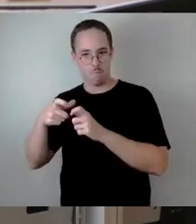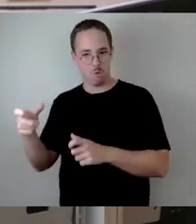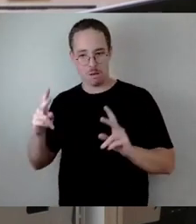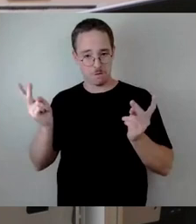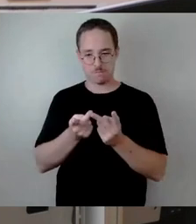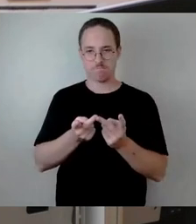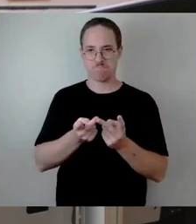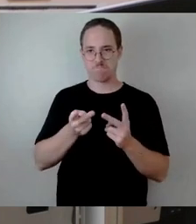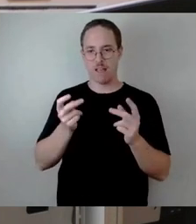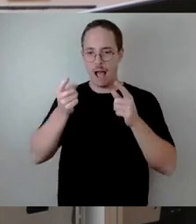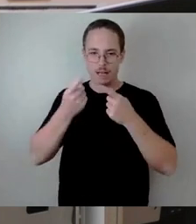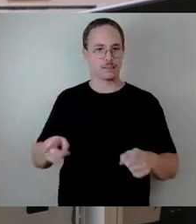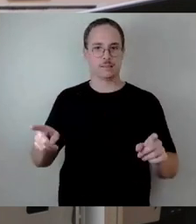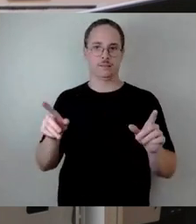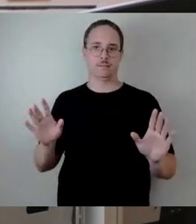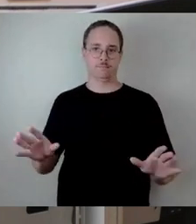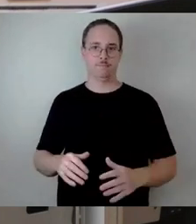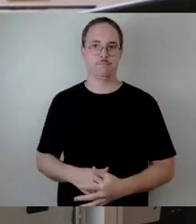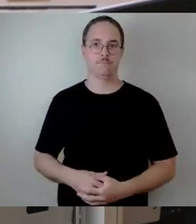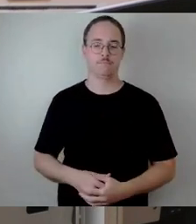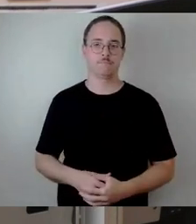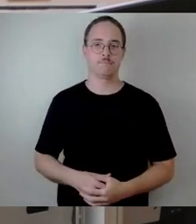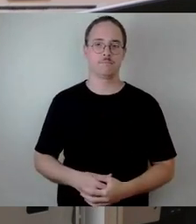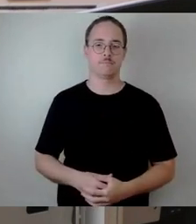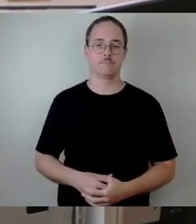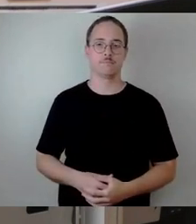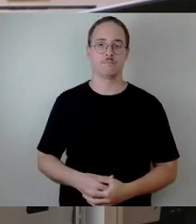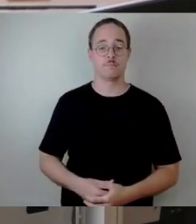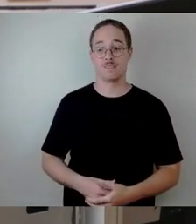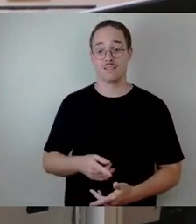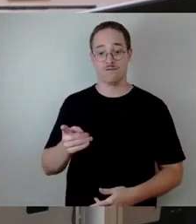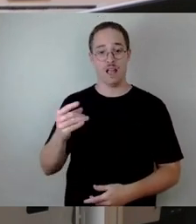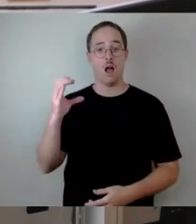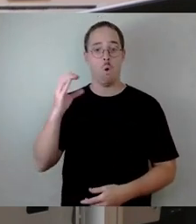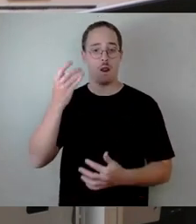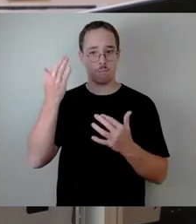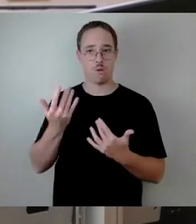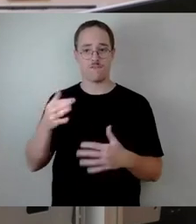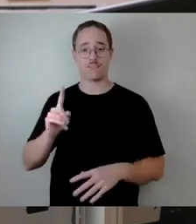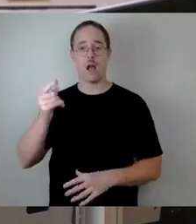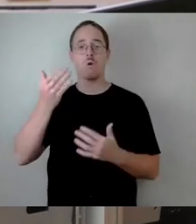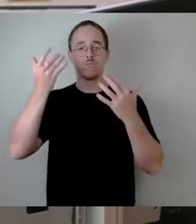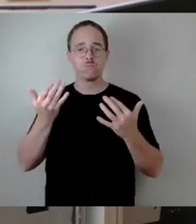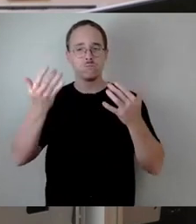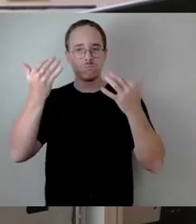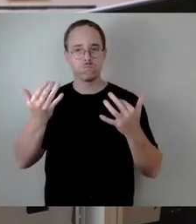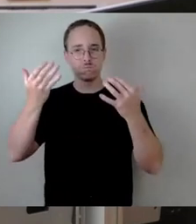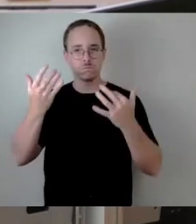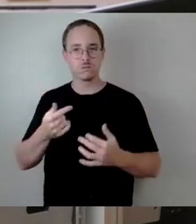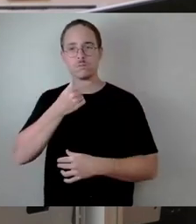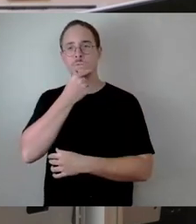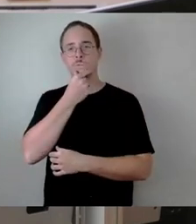an der Carola-Brücke einen rechnerischen Nachweis auch geführt. Das hatten wir auch beauftragt, der ein